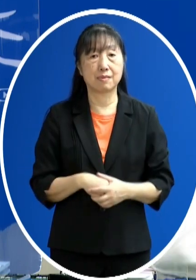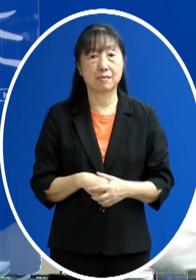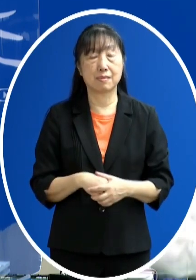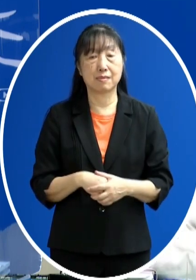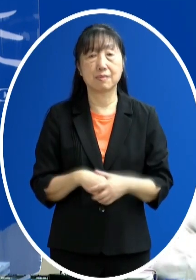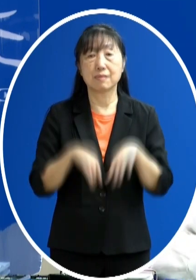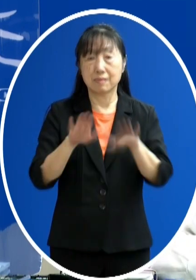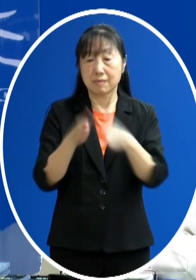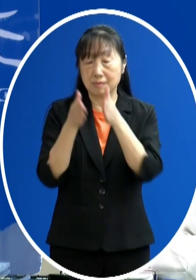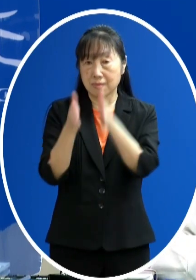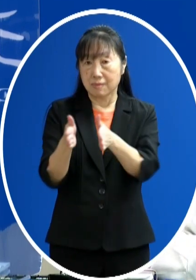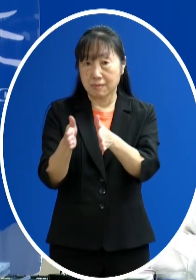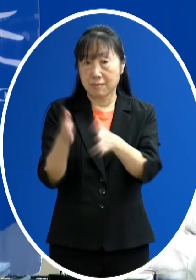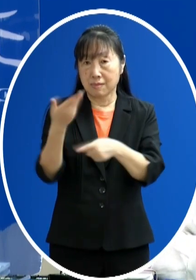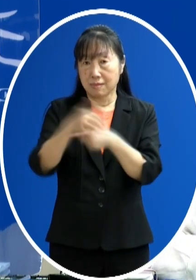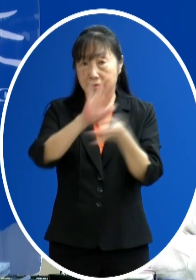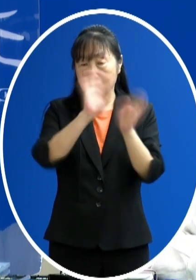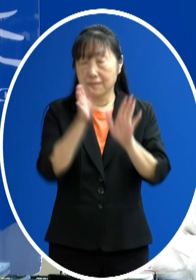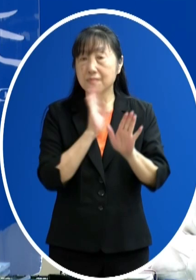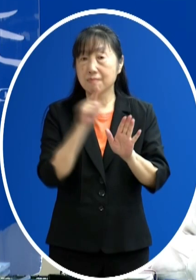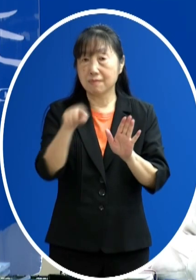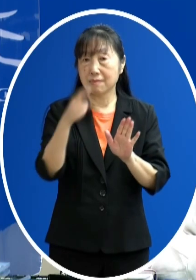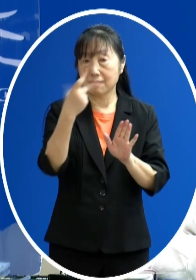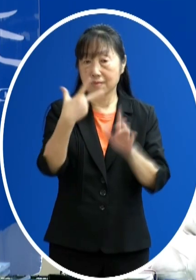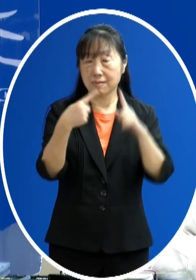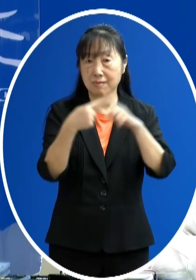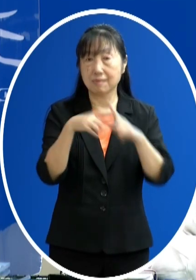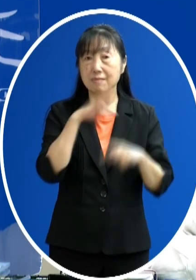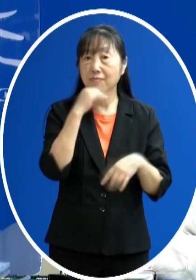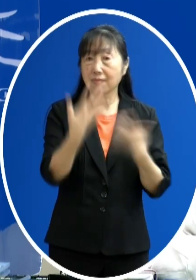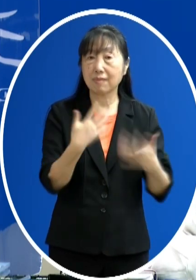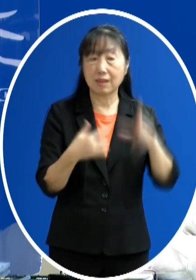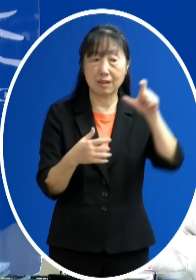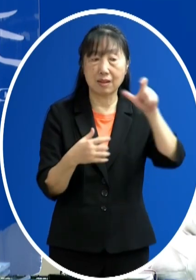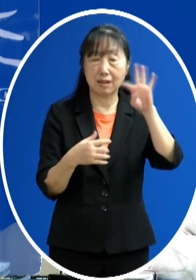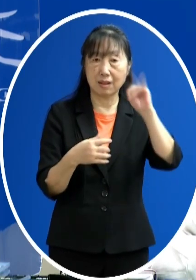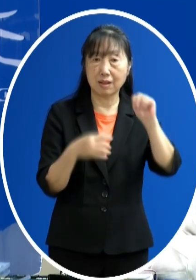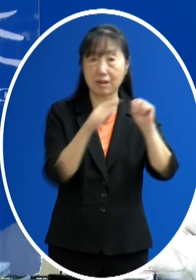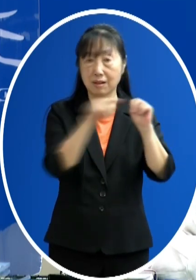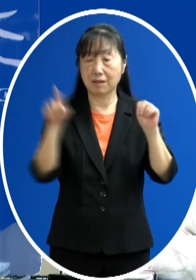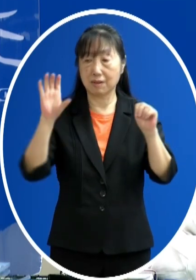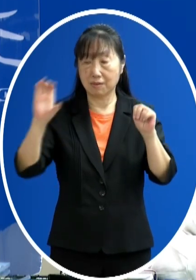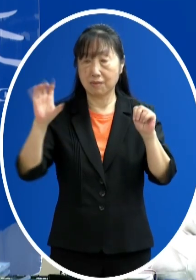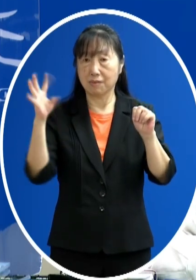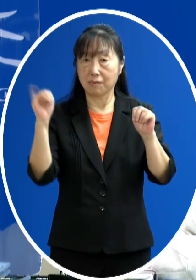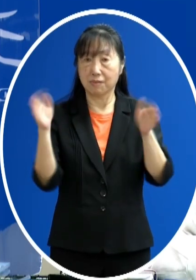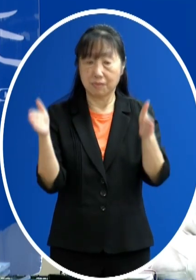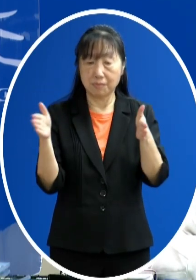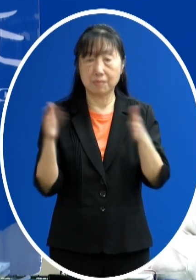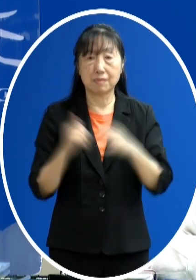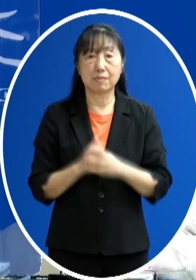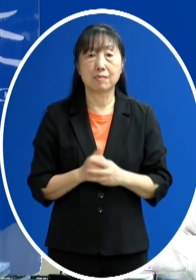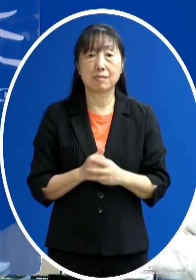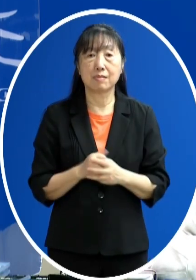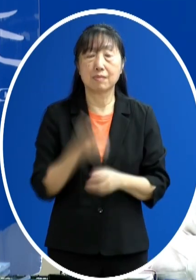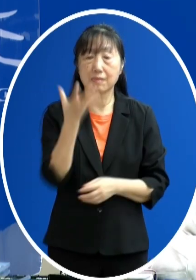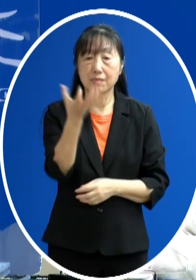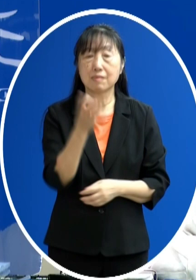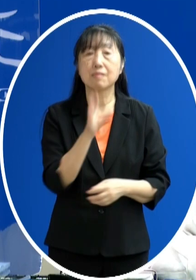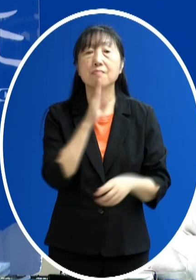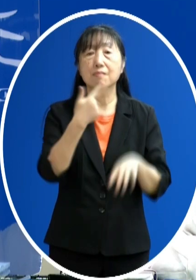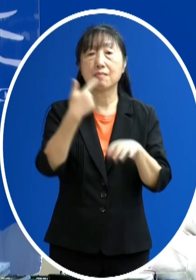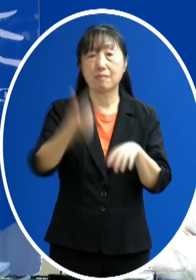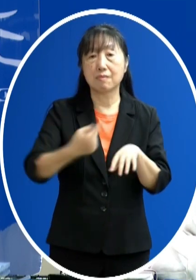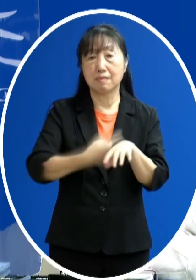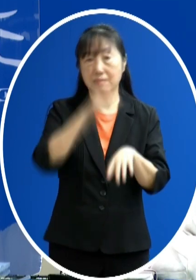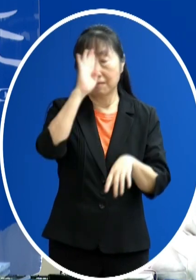來說一下說明 那這17例的年齡是在60多歲到90多歲那大部分都有這個